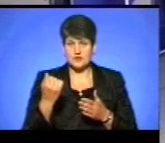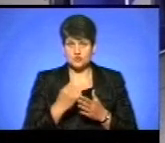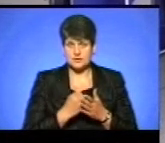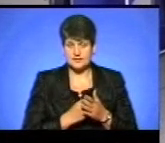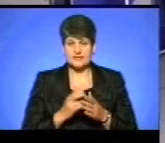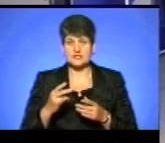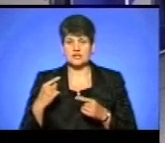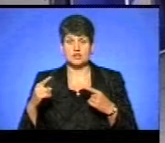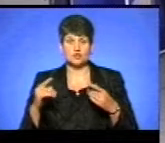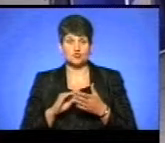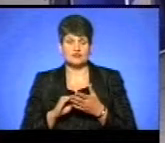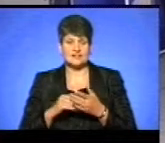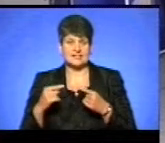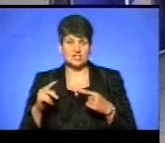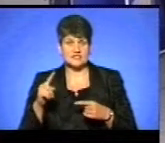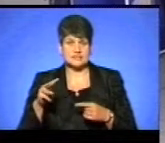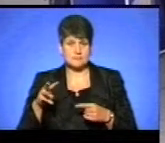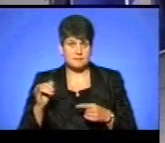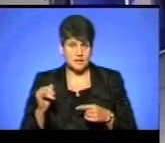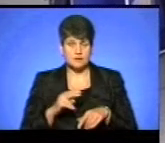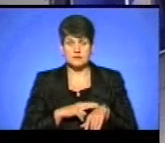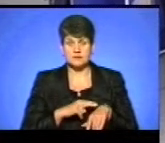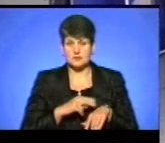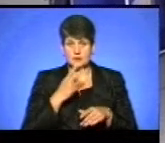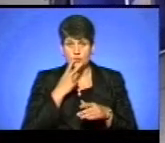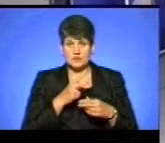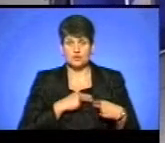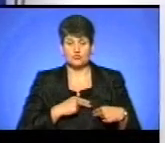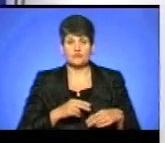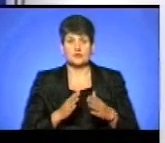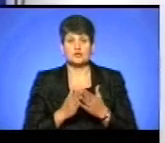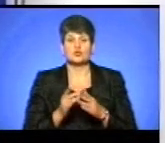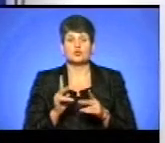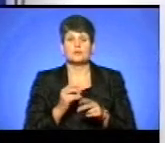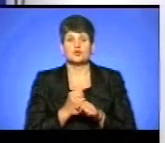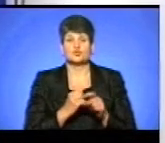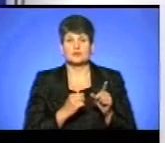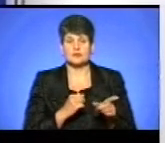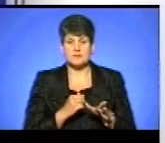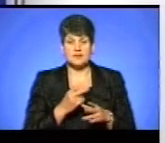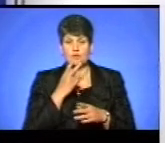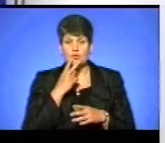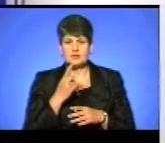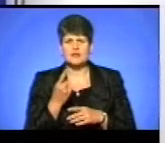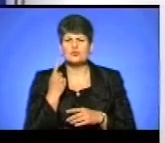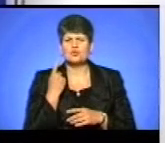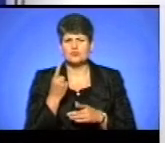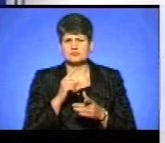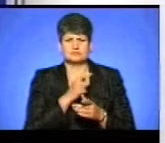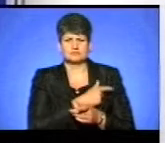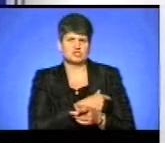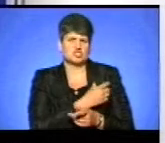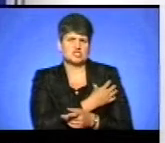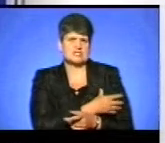журналісти інших, ЗМІ, ні правоохоронці не побачили їхніх трудових книжок, де вони працюють, не побачили жодних розпізнавальних знаків,